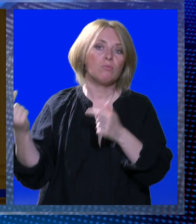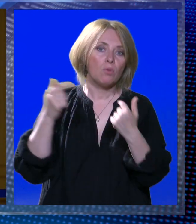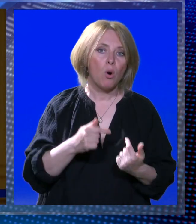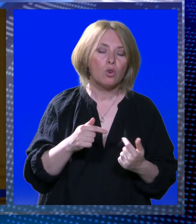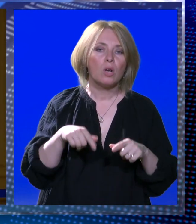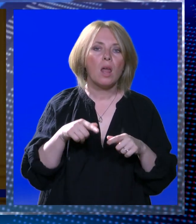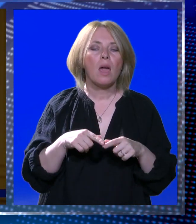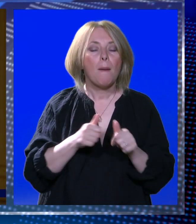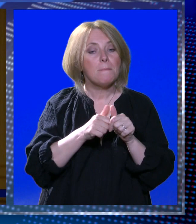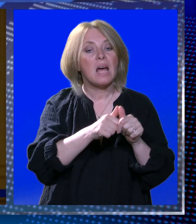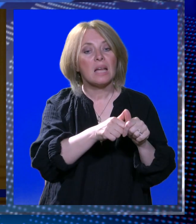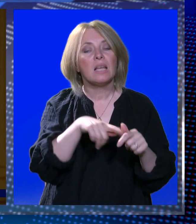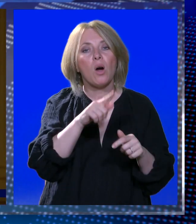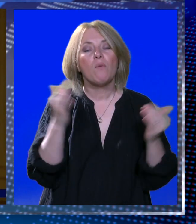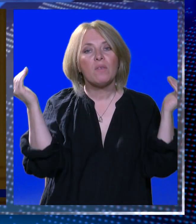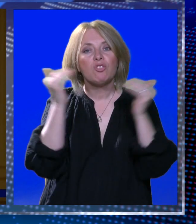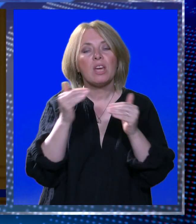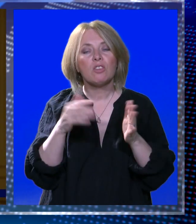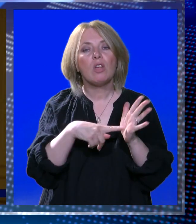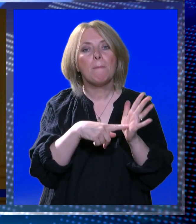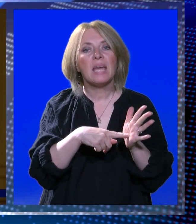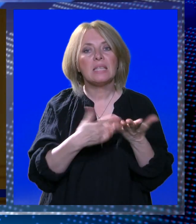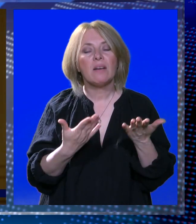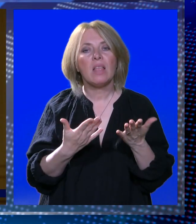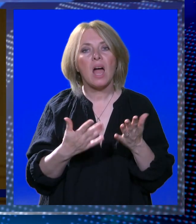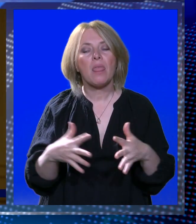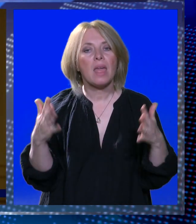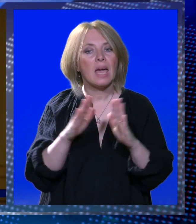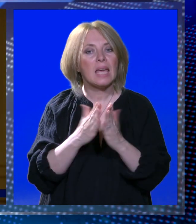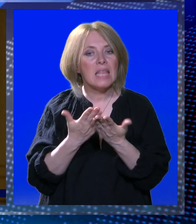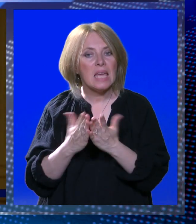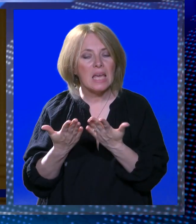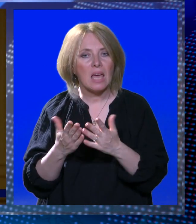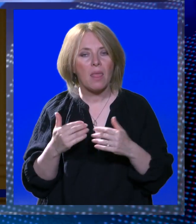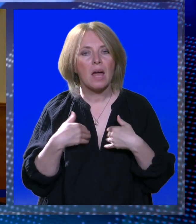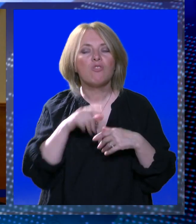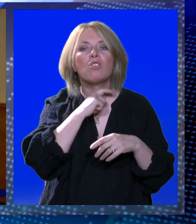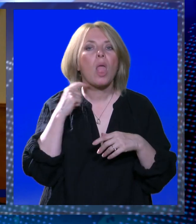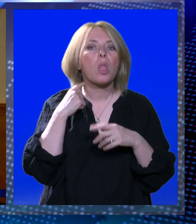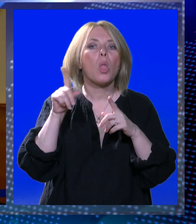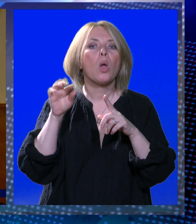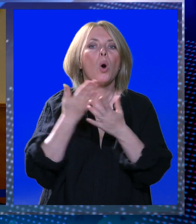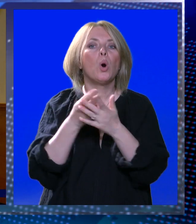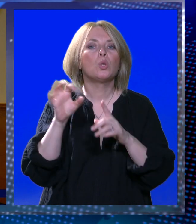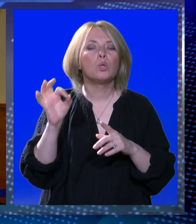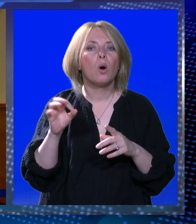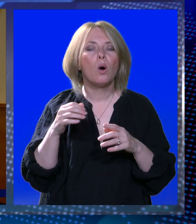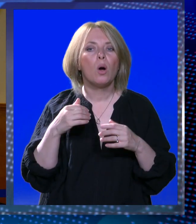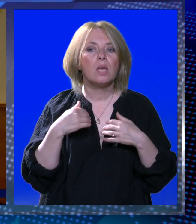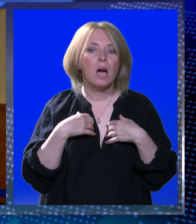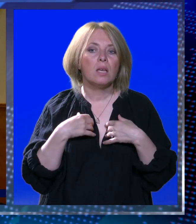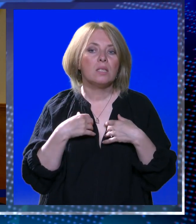doći popratiti ovo večerašnje predstavljanje knjige našega Donjoza. Knjigu sam